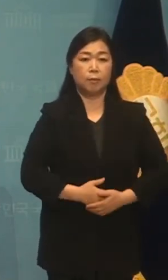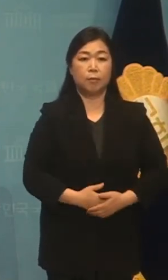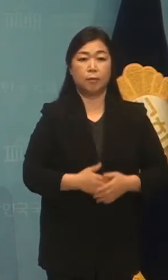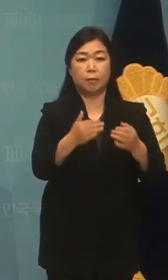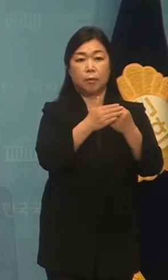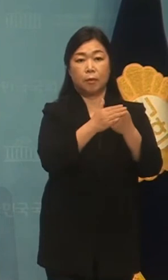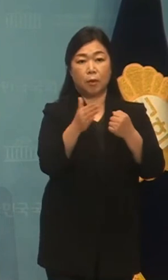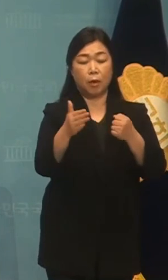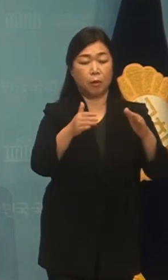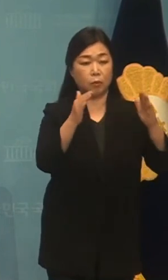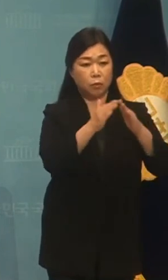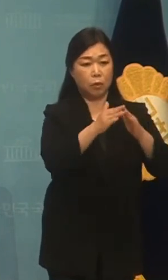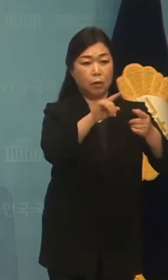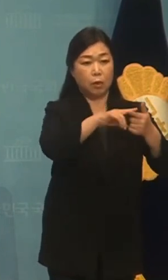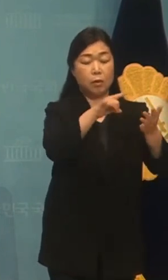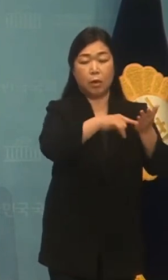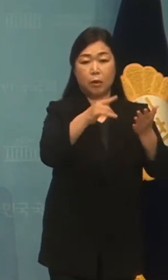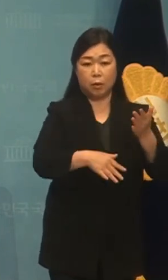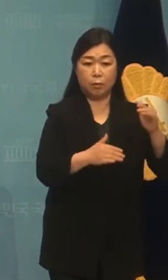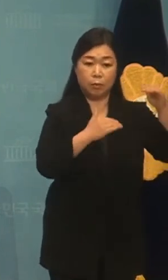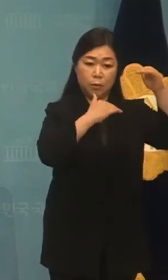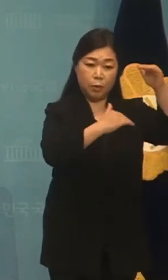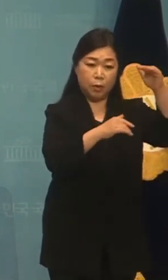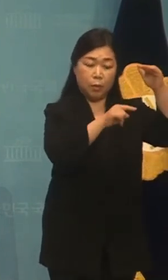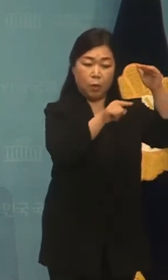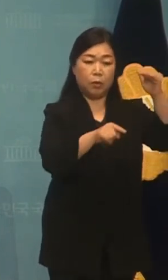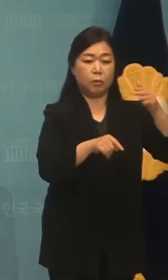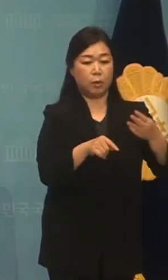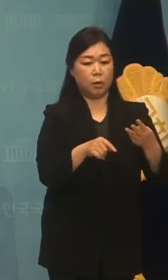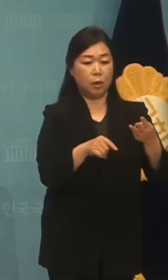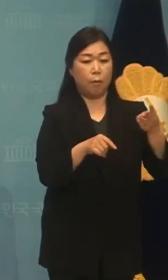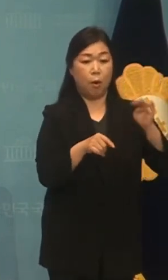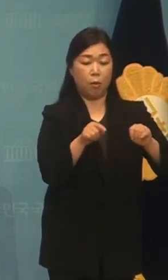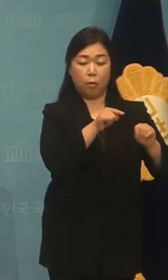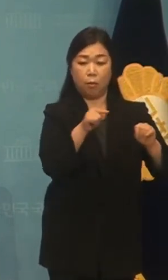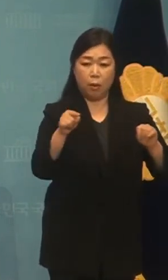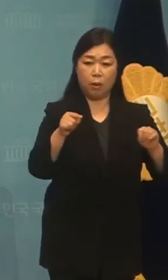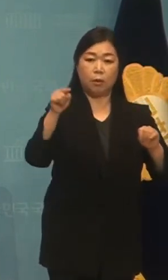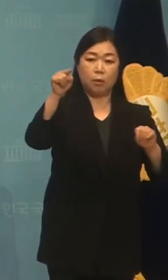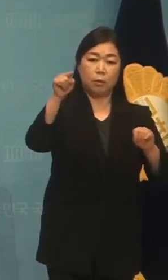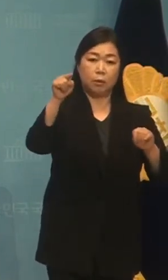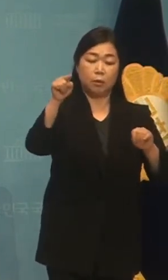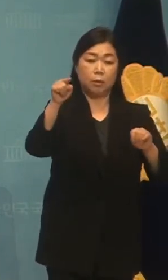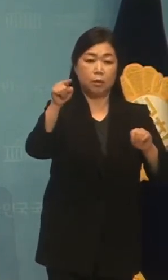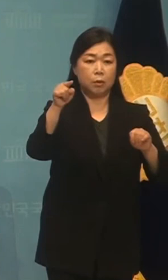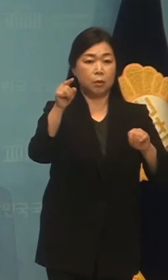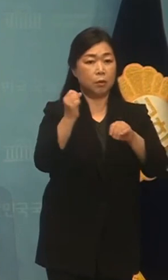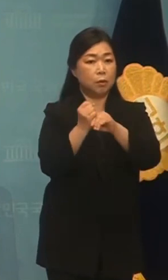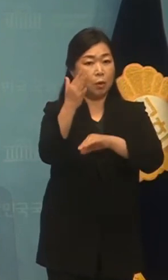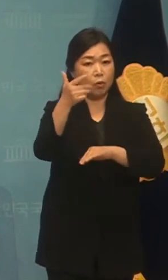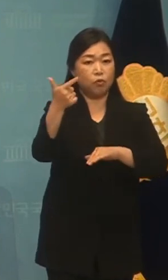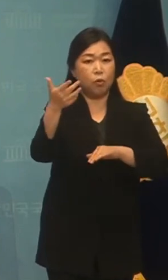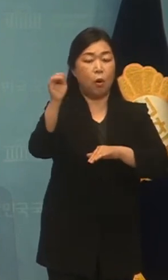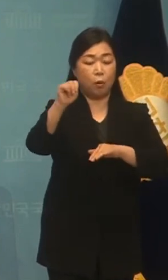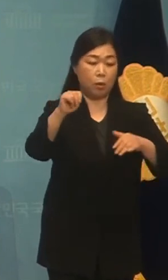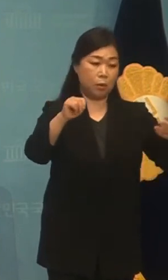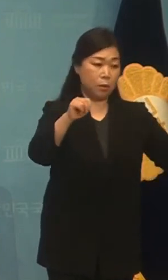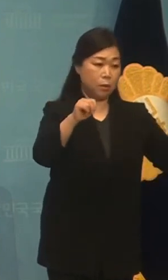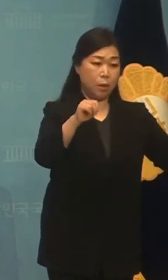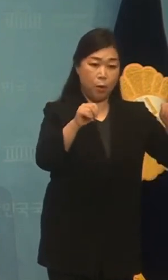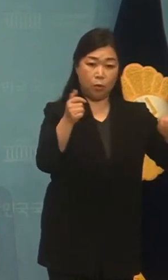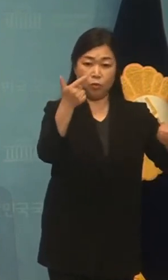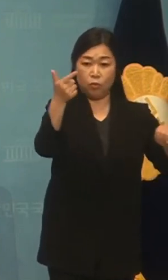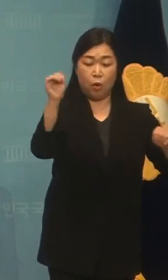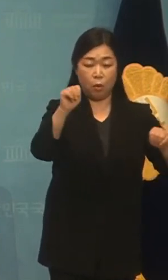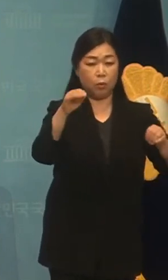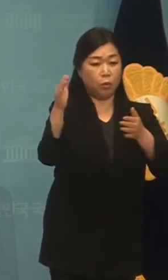이에 주택에 대한 과세 구간을 현 3억 원 초과만 적용하는 것을 3억 원 초과 6억 원 이하, 6억